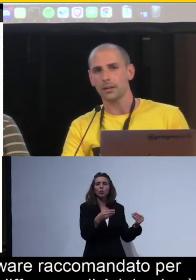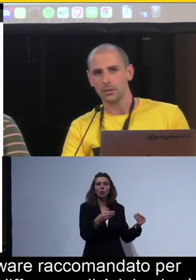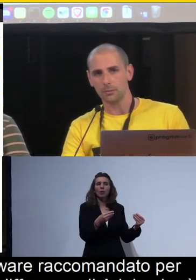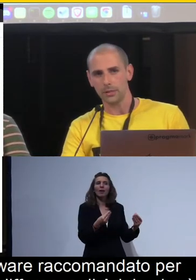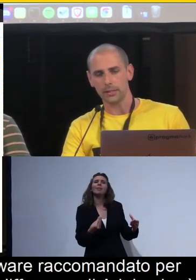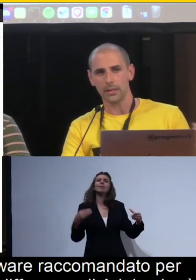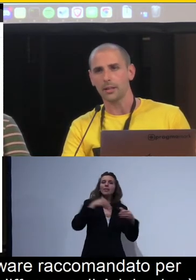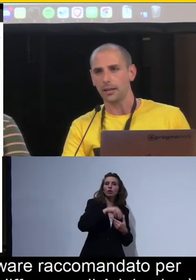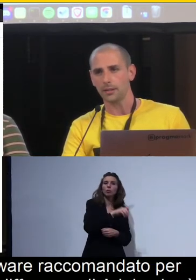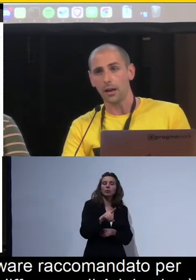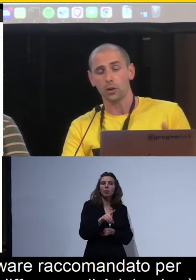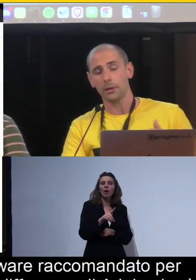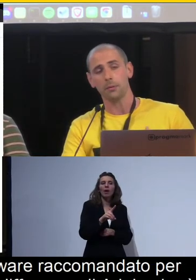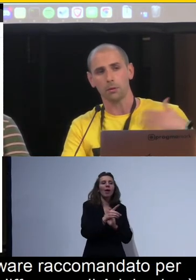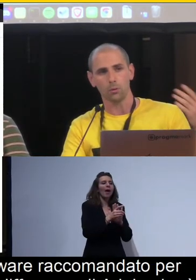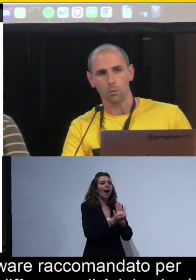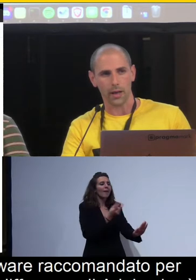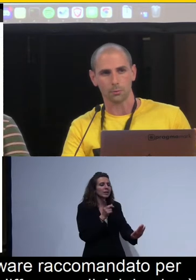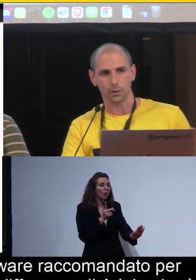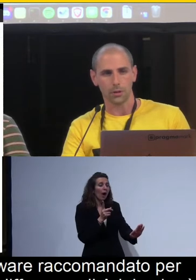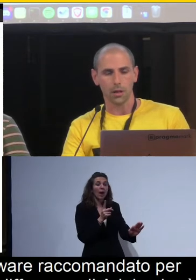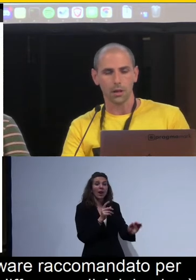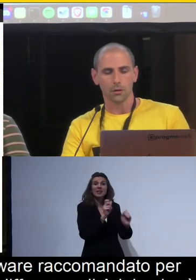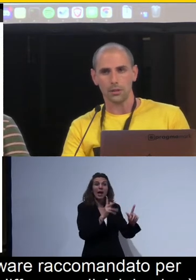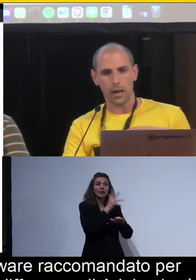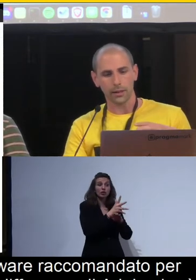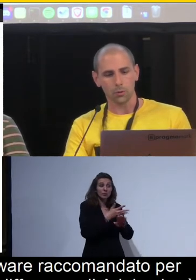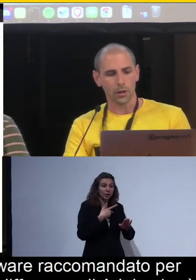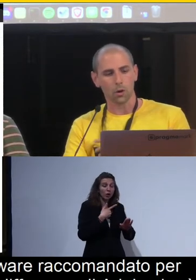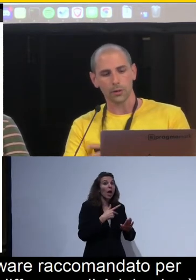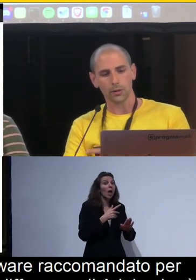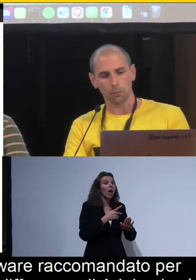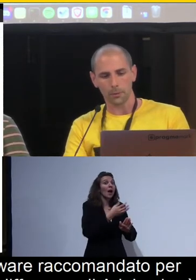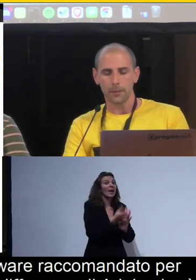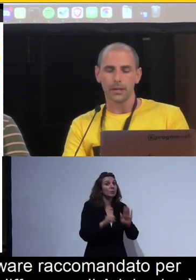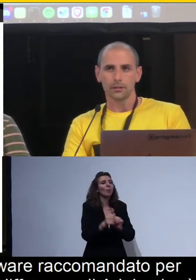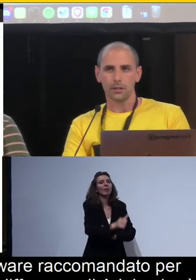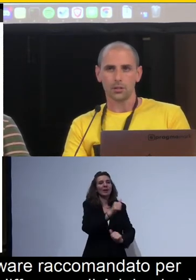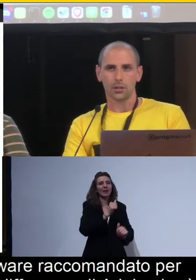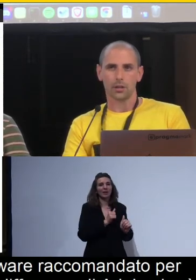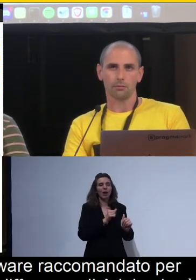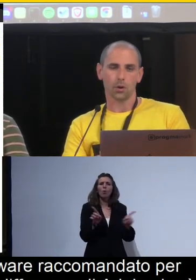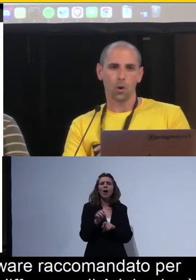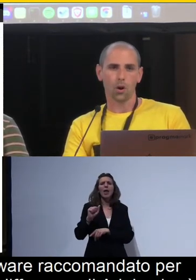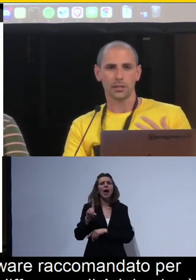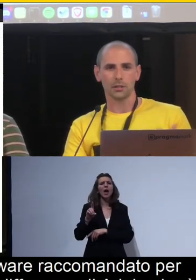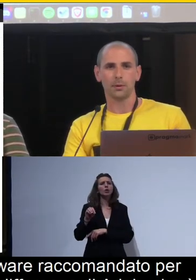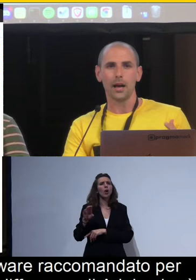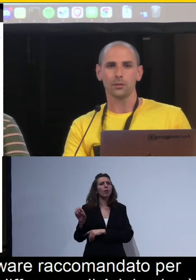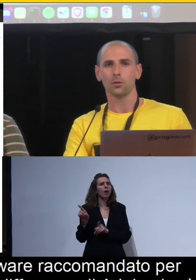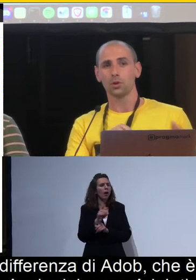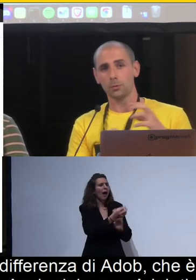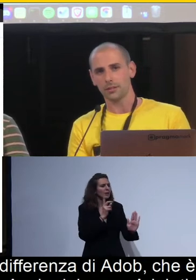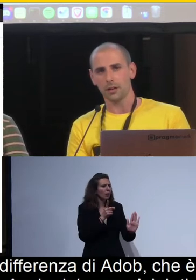testare l'accessibilità delle slide ancora prima di qualunque export. Quindi anche lui, come Adobe, ti dice cosa stai